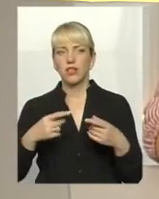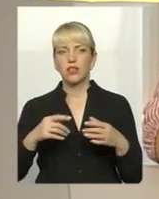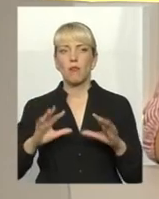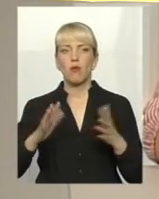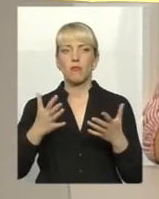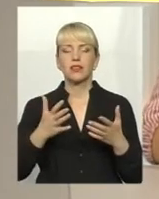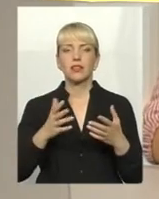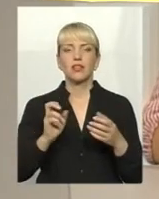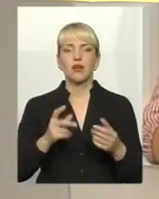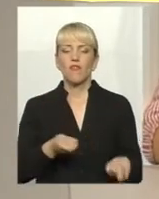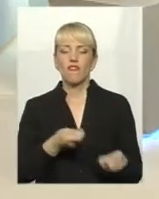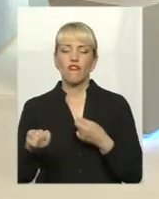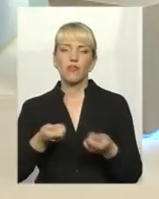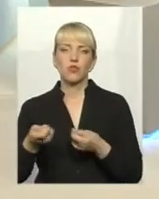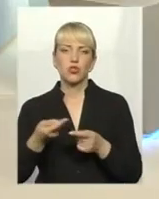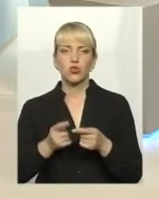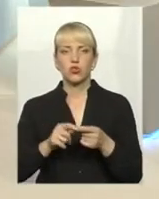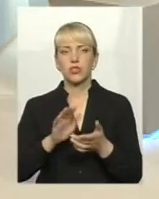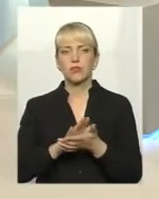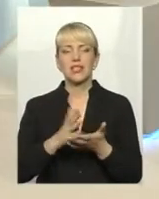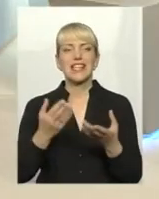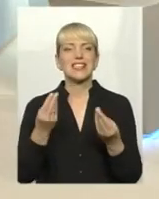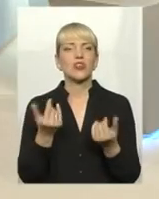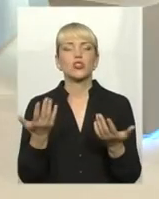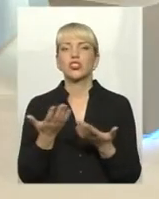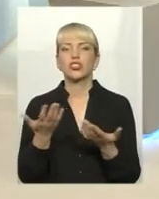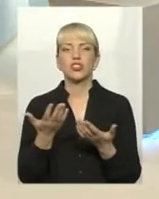сміття, так? За цей, за чий кошт відбувається?